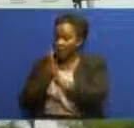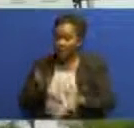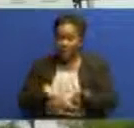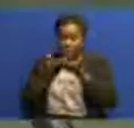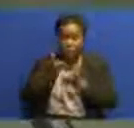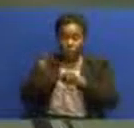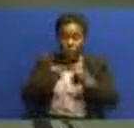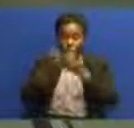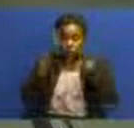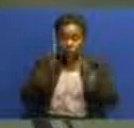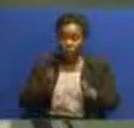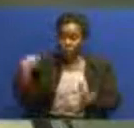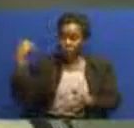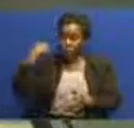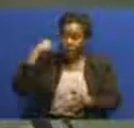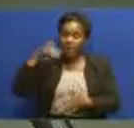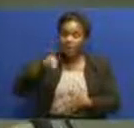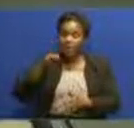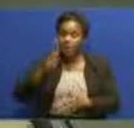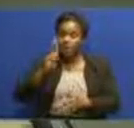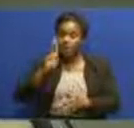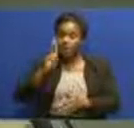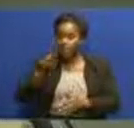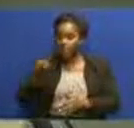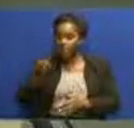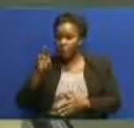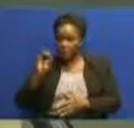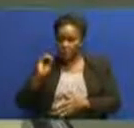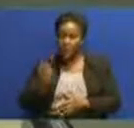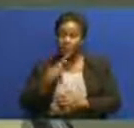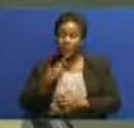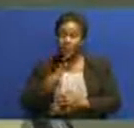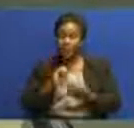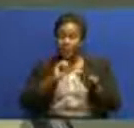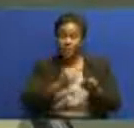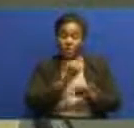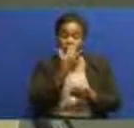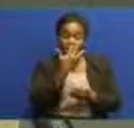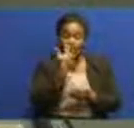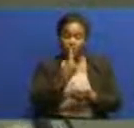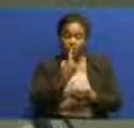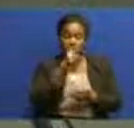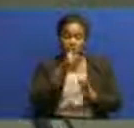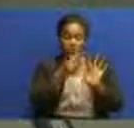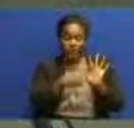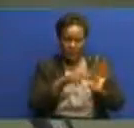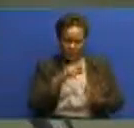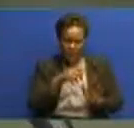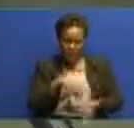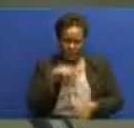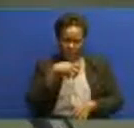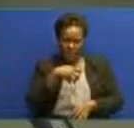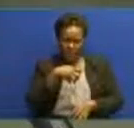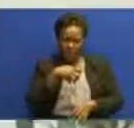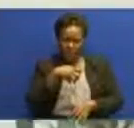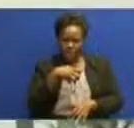brigidia generali John Mbongo hamesema feather hizo ni katia shilingi bilioni hamsina moja nukta saba zilizo hofiwa kuwa na vyashiria vya